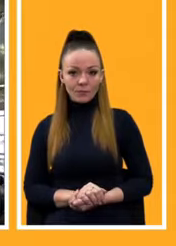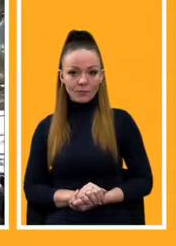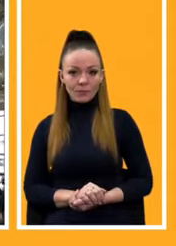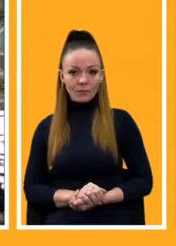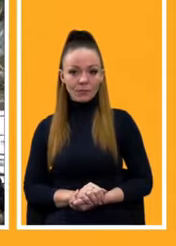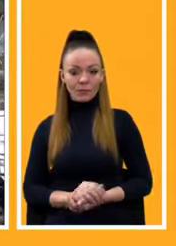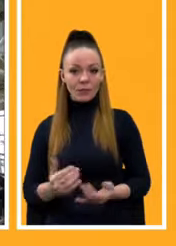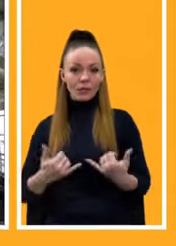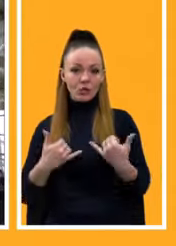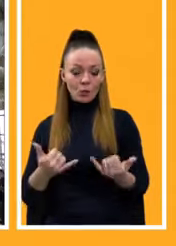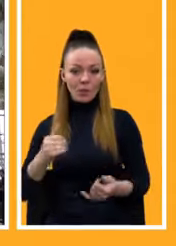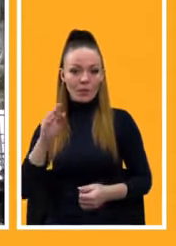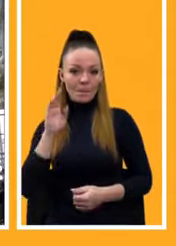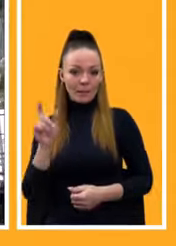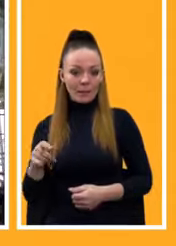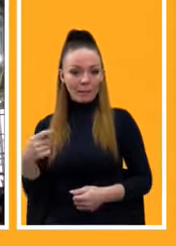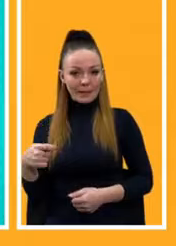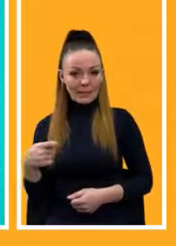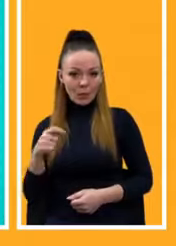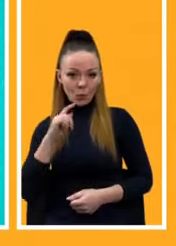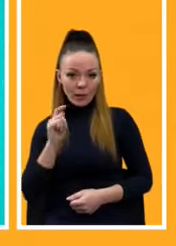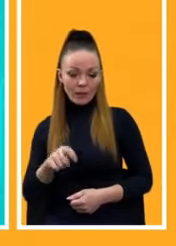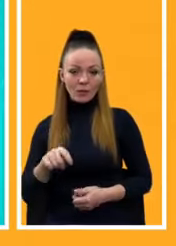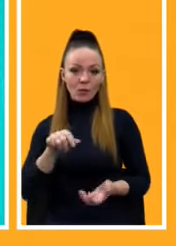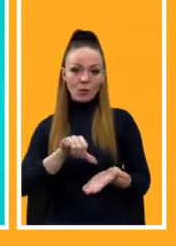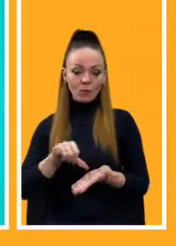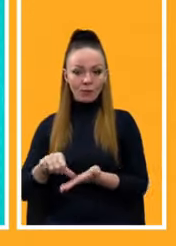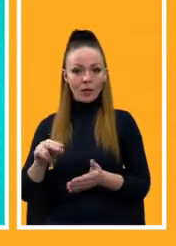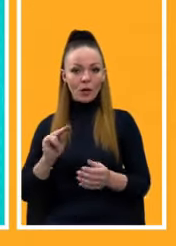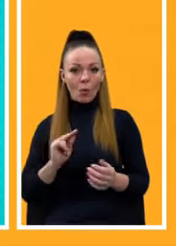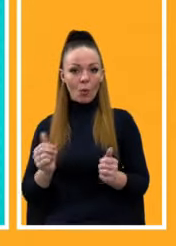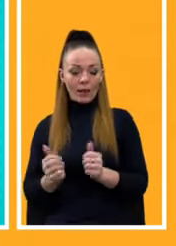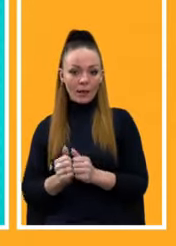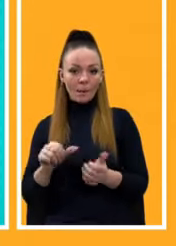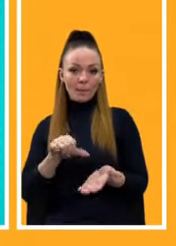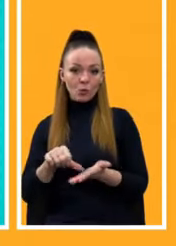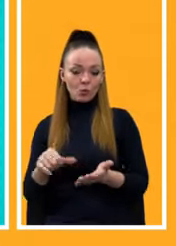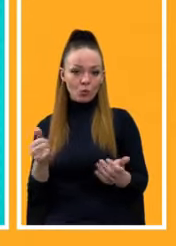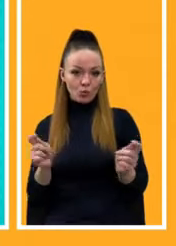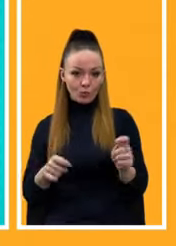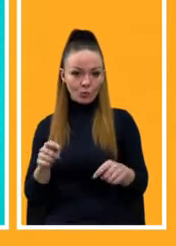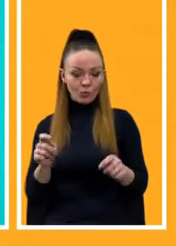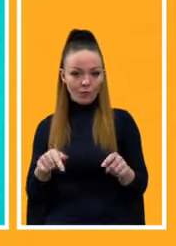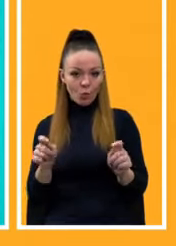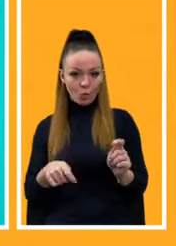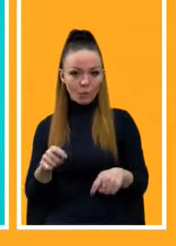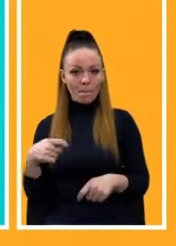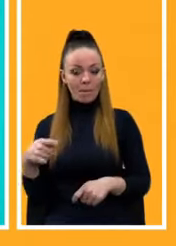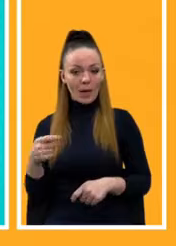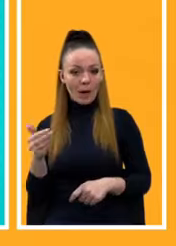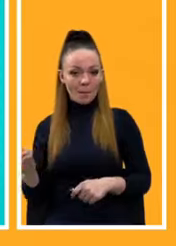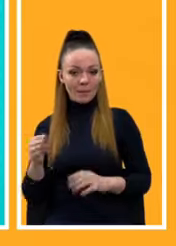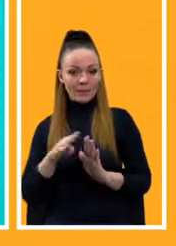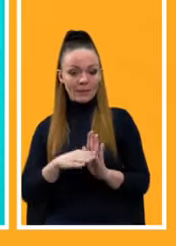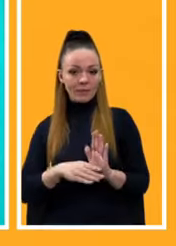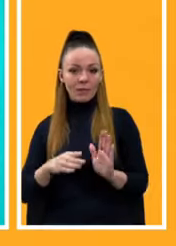Шановний пані президент України, шановні колеги, присутні учасники сьогоднішнього форуму. Програма президента України Володимира Зеленського «Велике